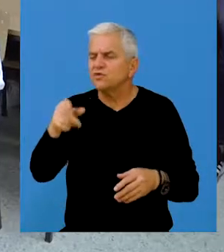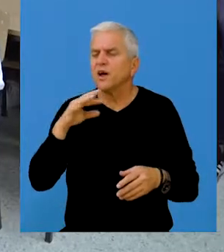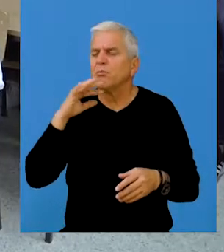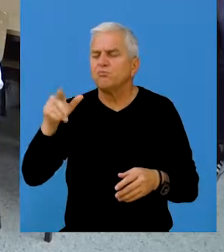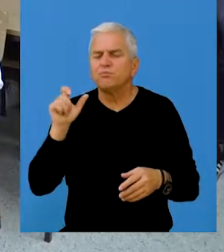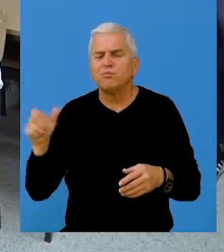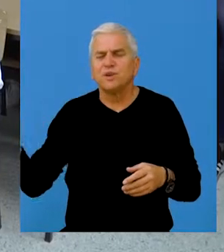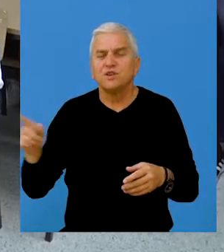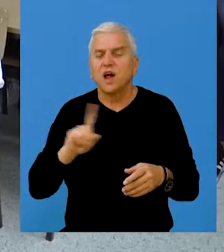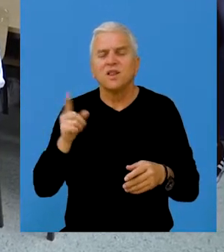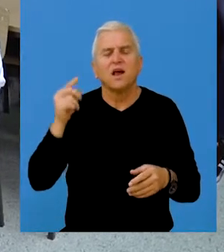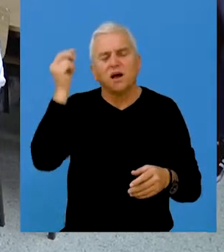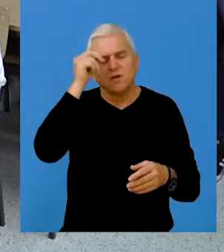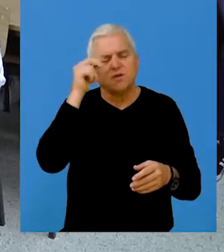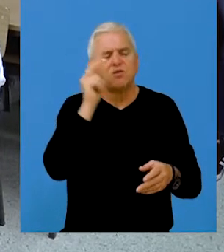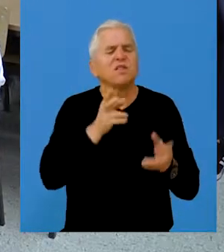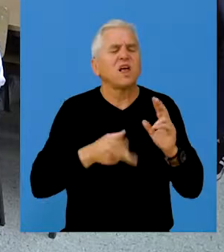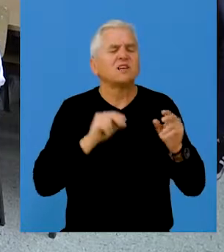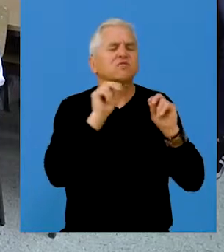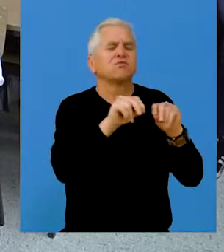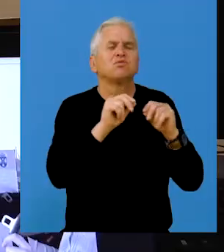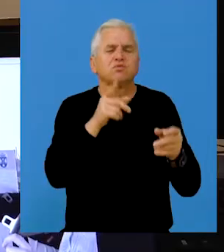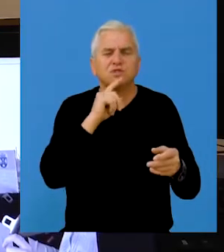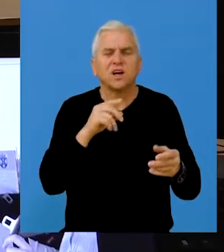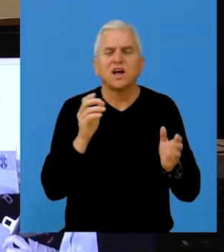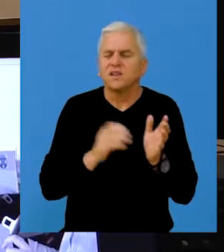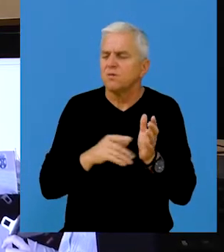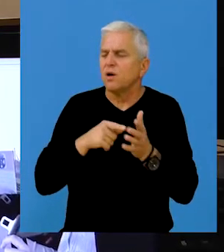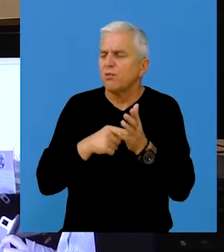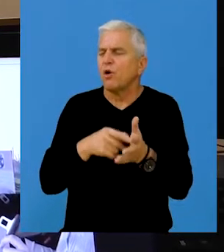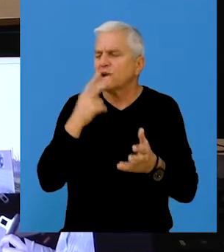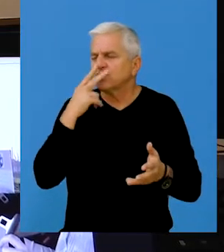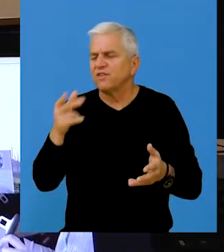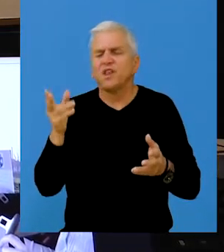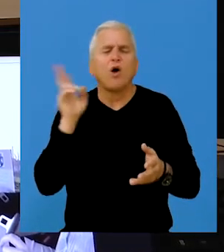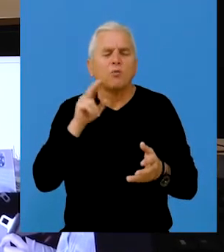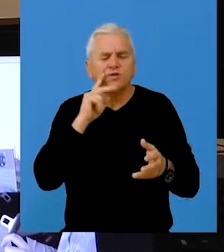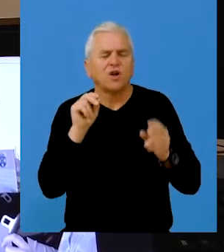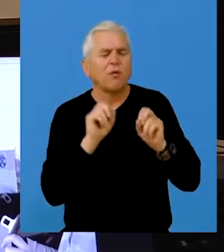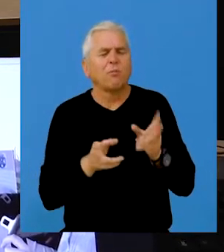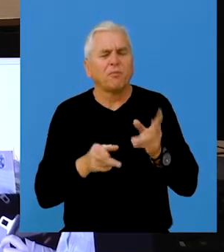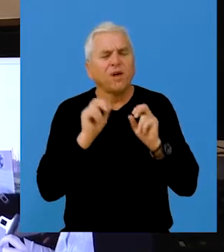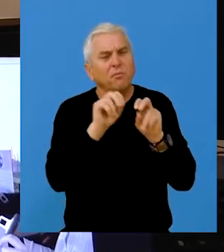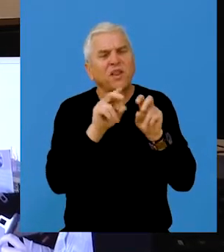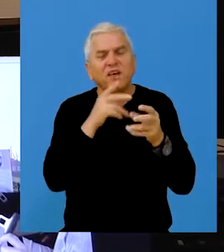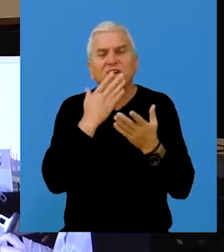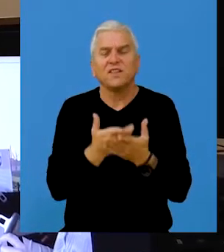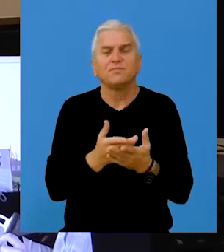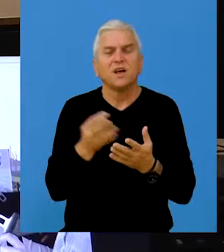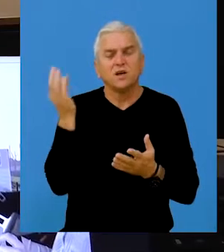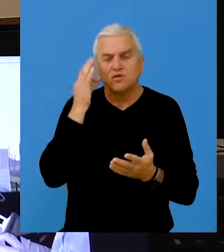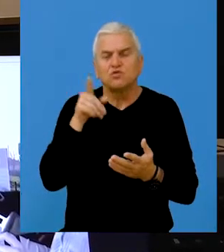te priče, nego kada u školi u okviru klasičnog predavanja čuju o tome.